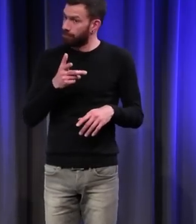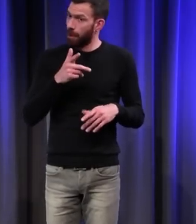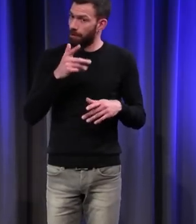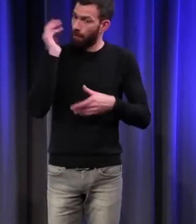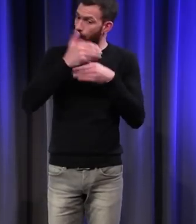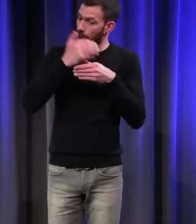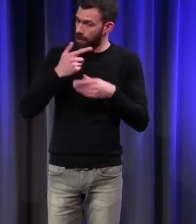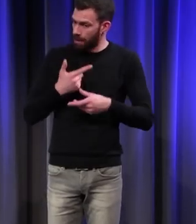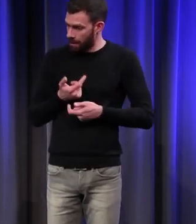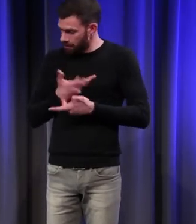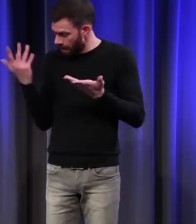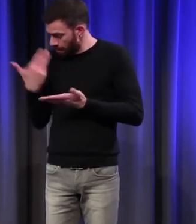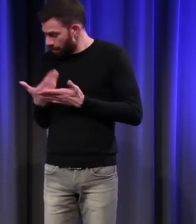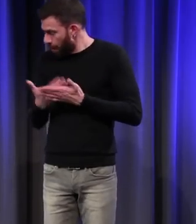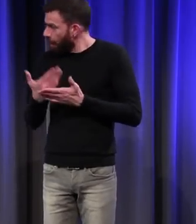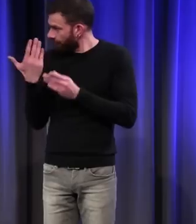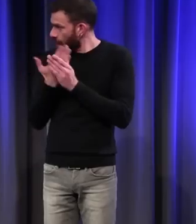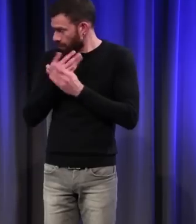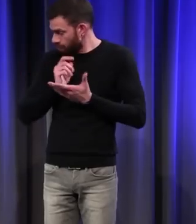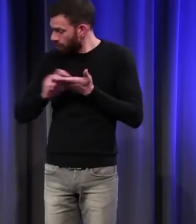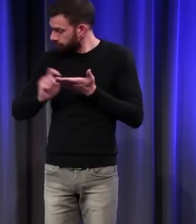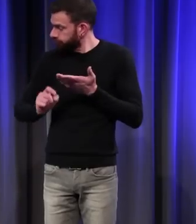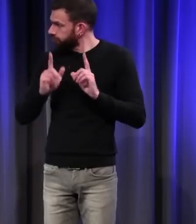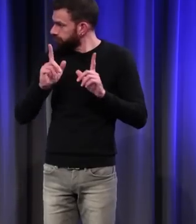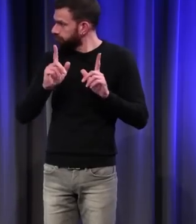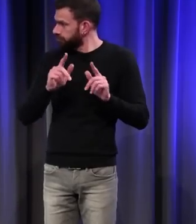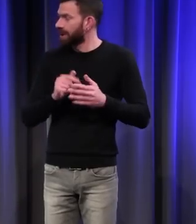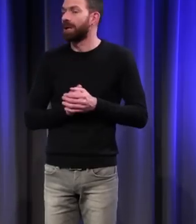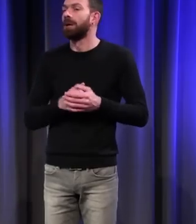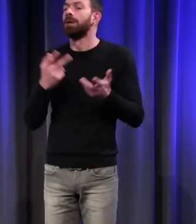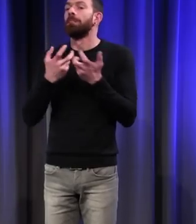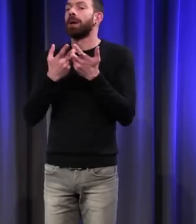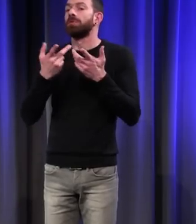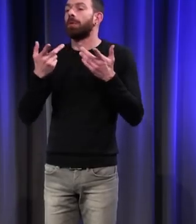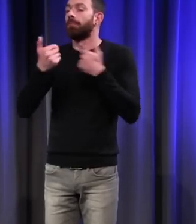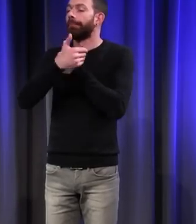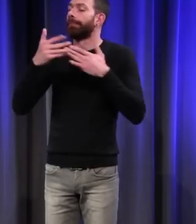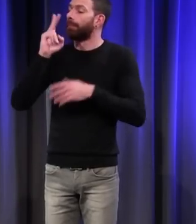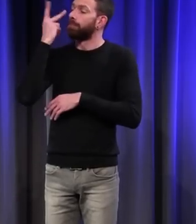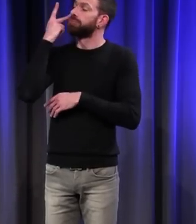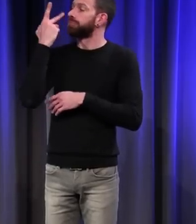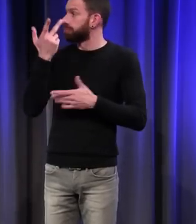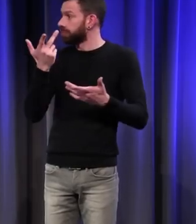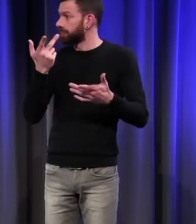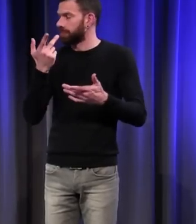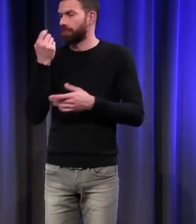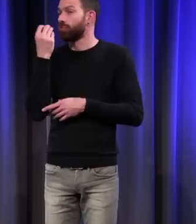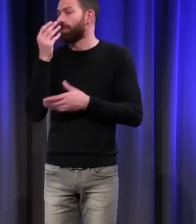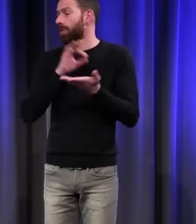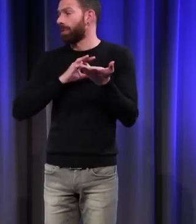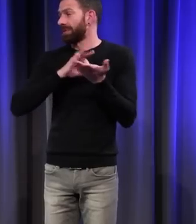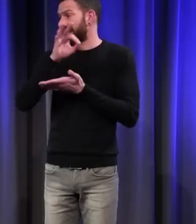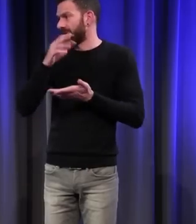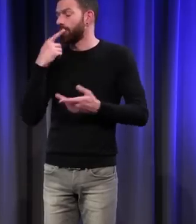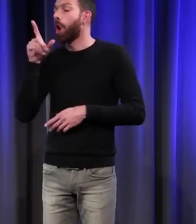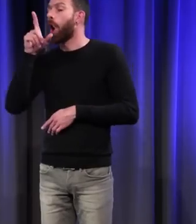traces dans les documents. Dans l'aristocratie, une des stratégies, c'est toujours pour un homme